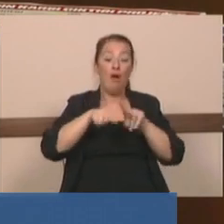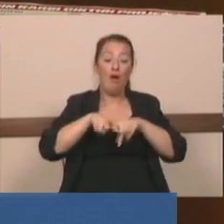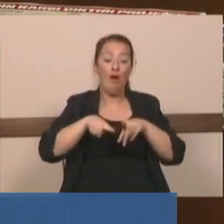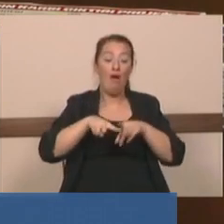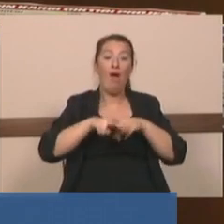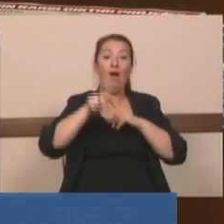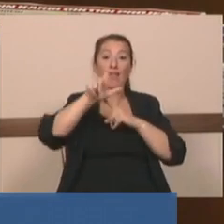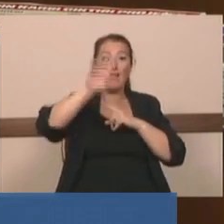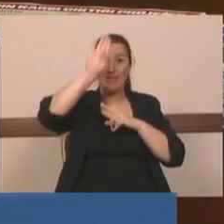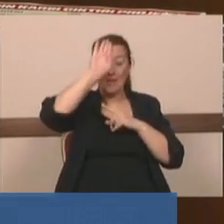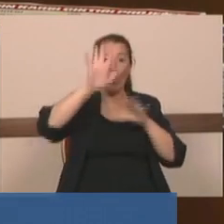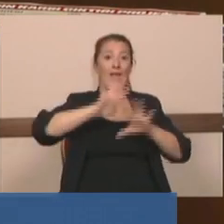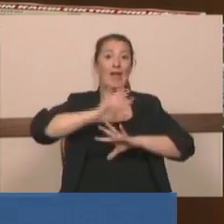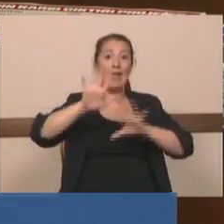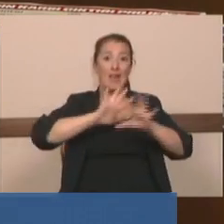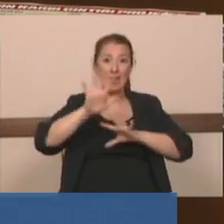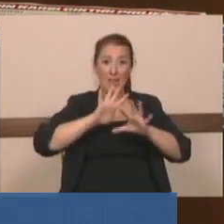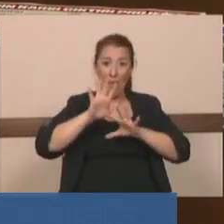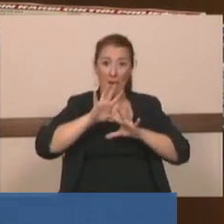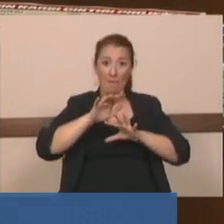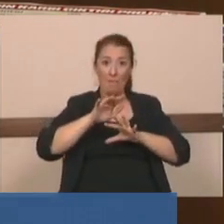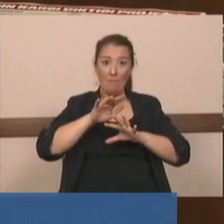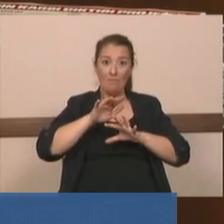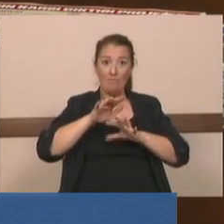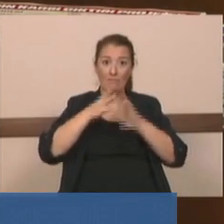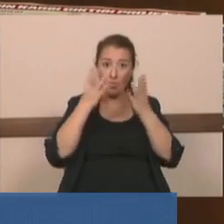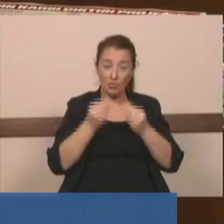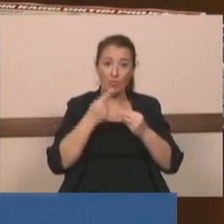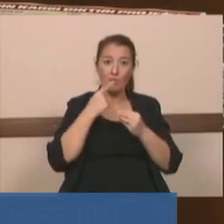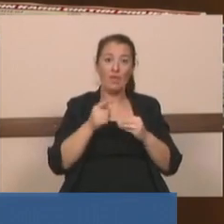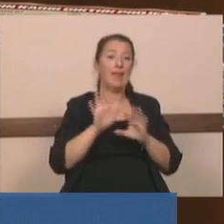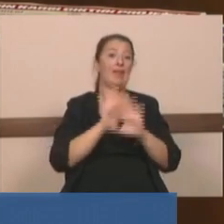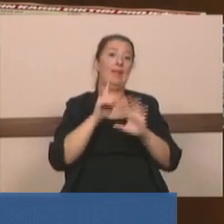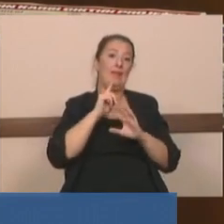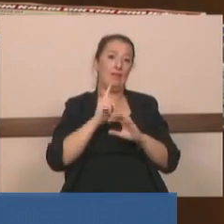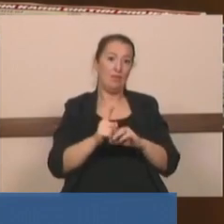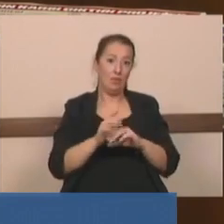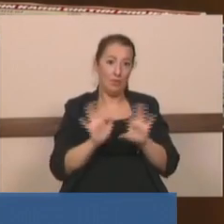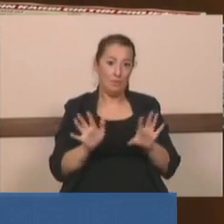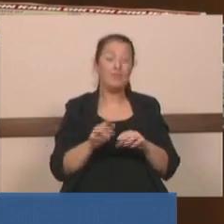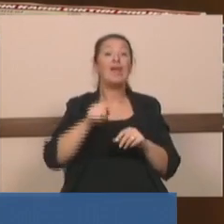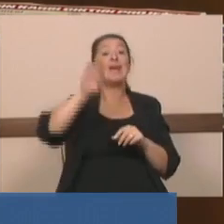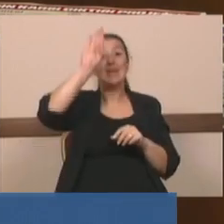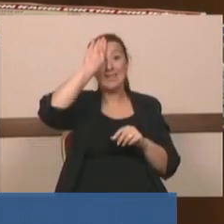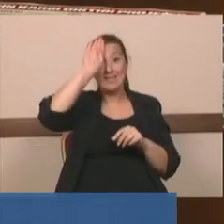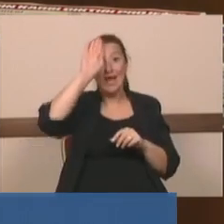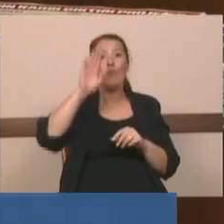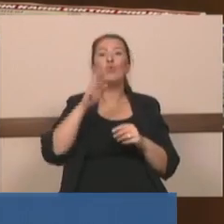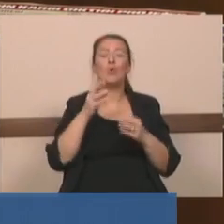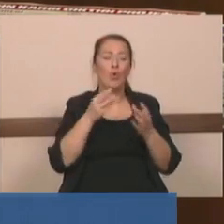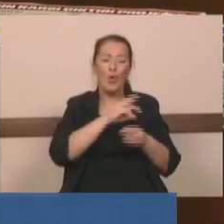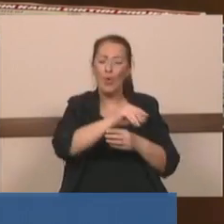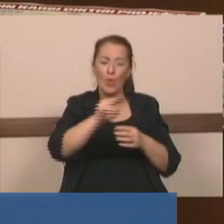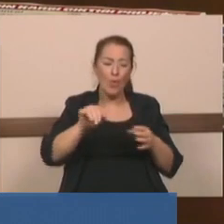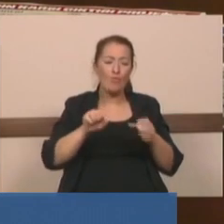Çok komik. Evet çok komik gerçekten. Bu Kanal İstanbul İstanbul'da kuraklığa sebep olacakmış.